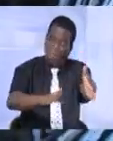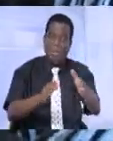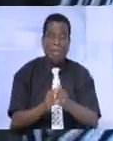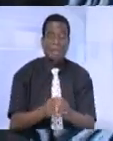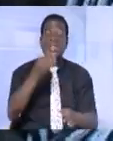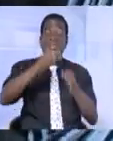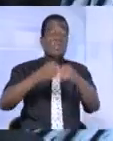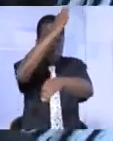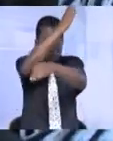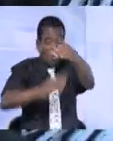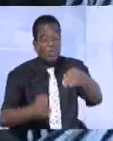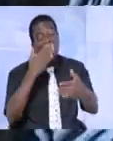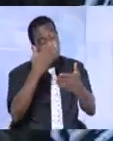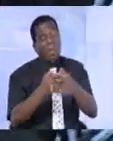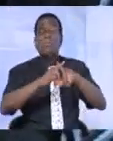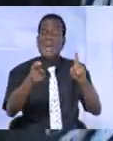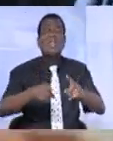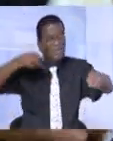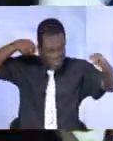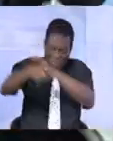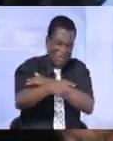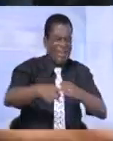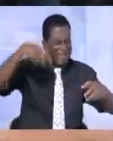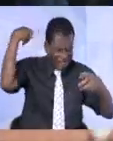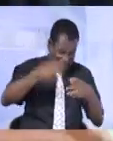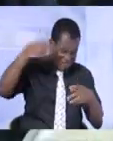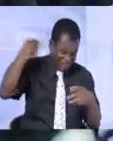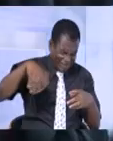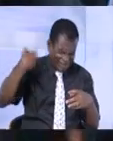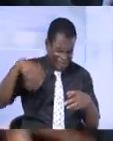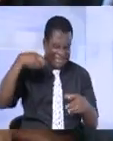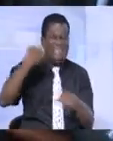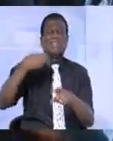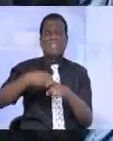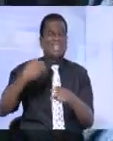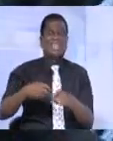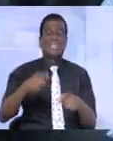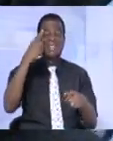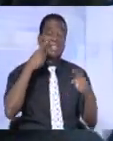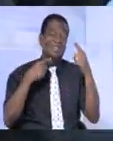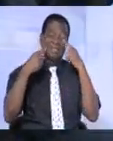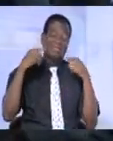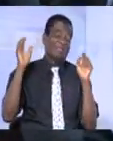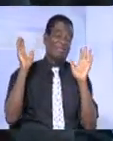'était bon. S'il avait coupé son pied, c'était bon. Mais ils ont voulu le tuer comme ça. Ils ont voulu le tuer comme ça.